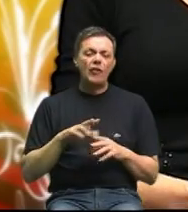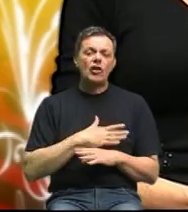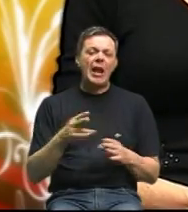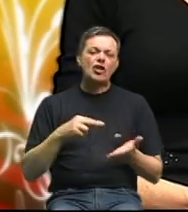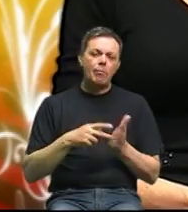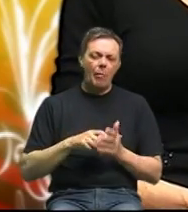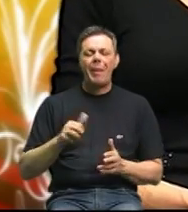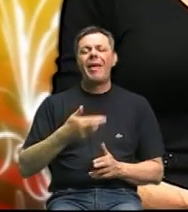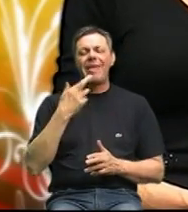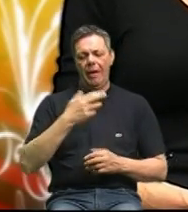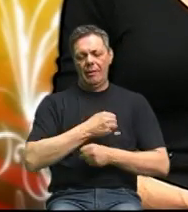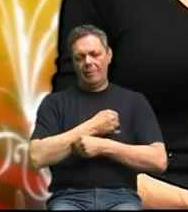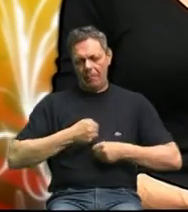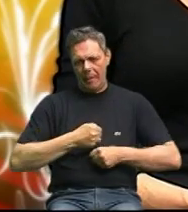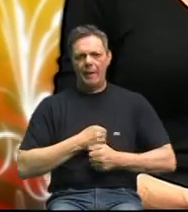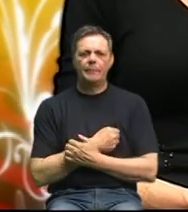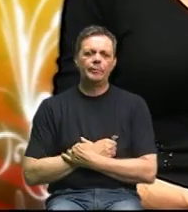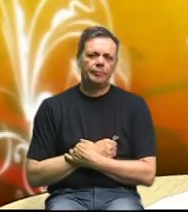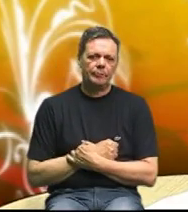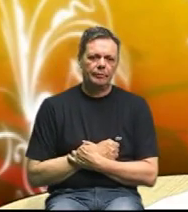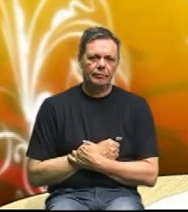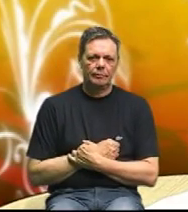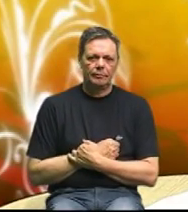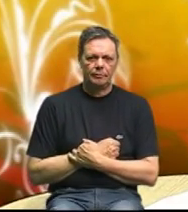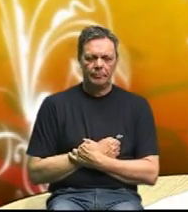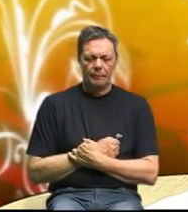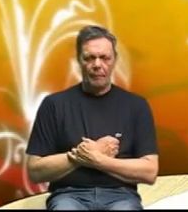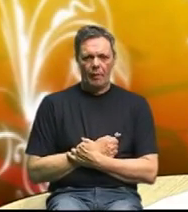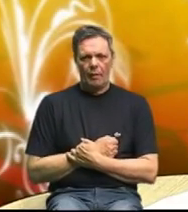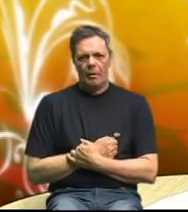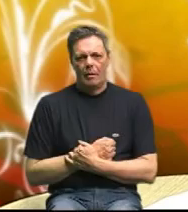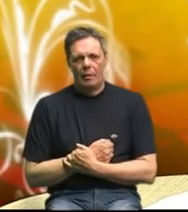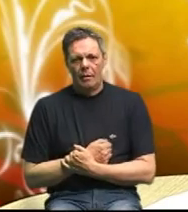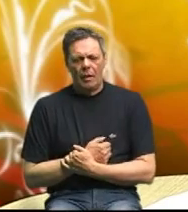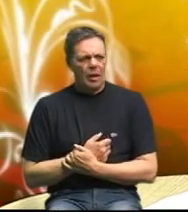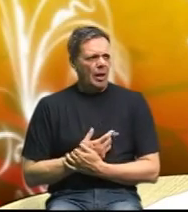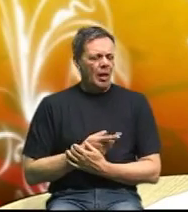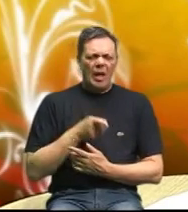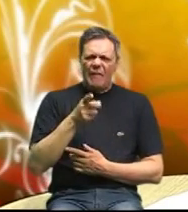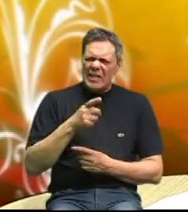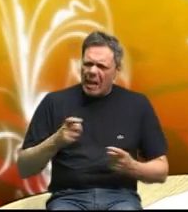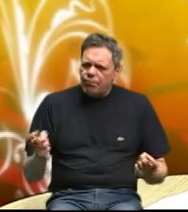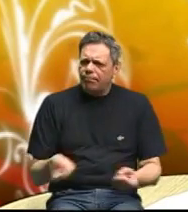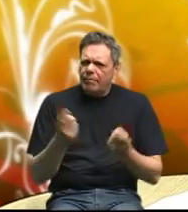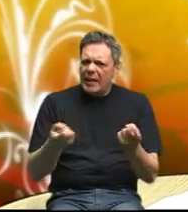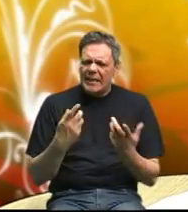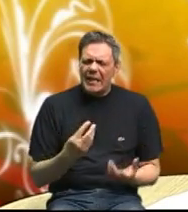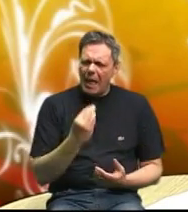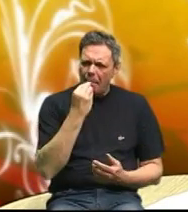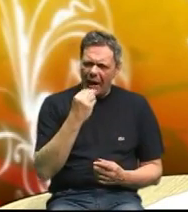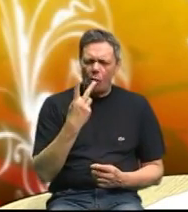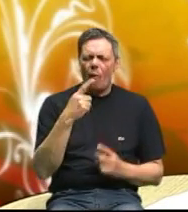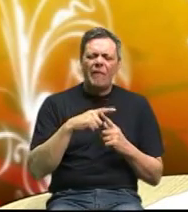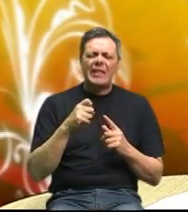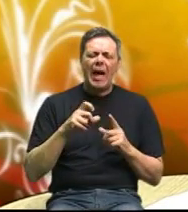je debljina debljina debljina da što ste vi u stvari vi ste inicirali tu prehranu vita dul da u